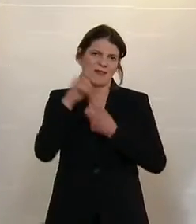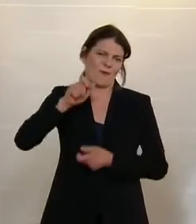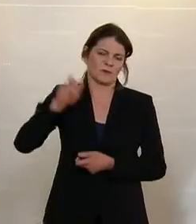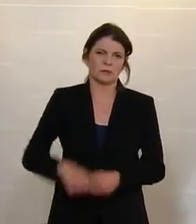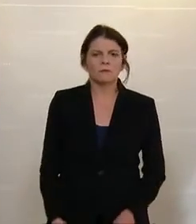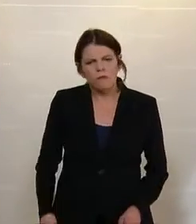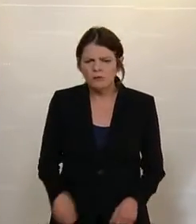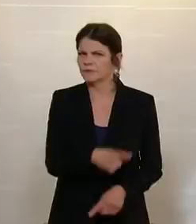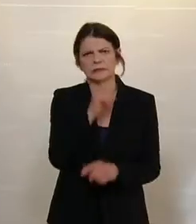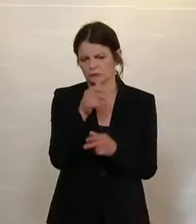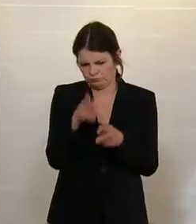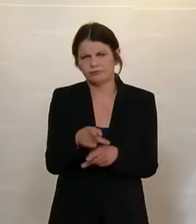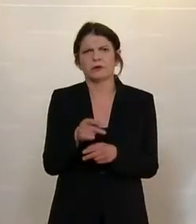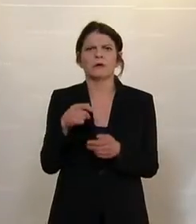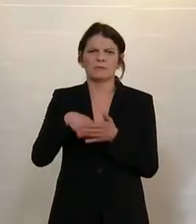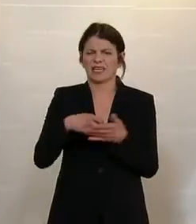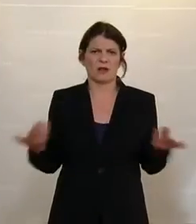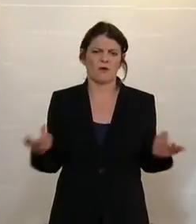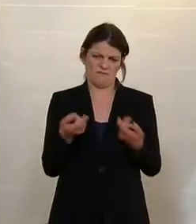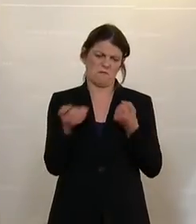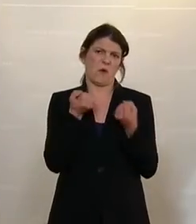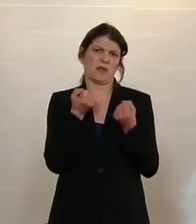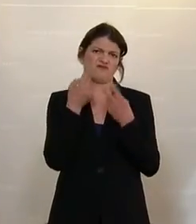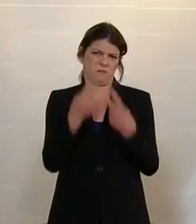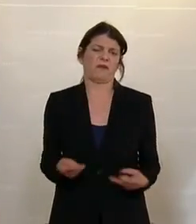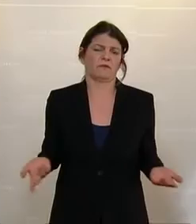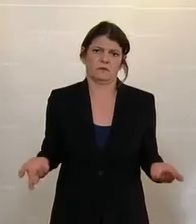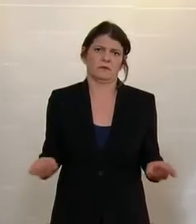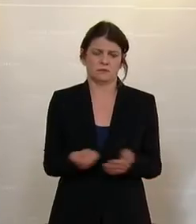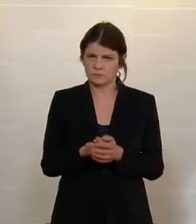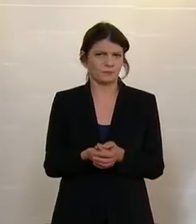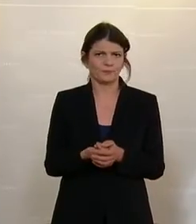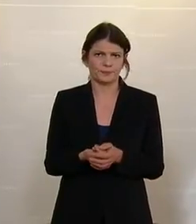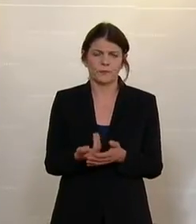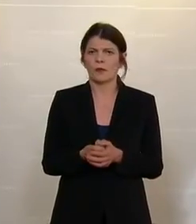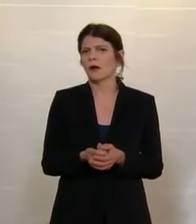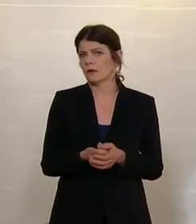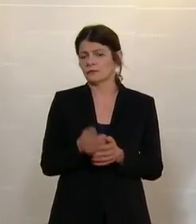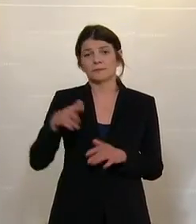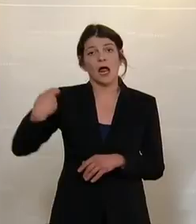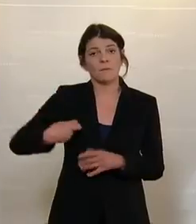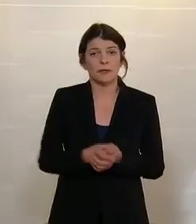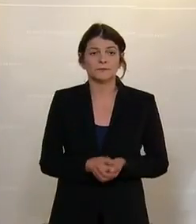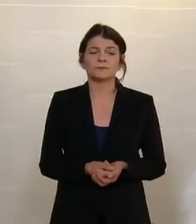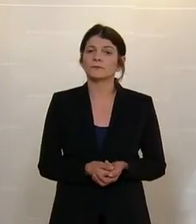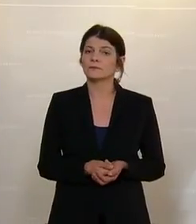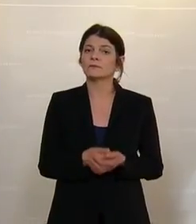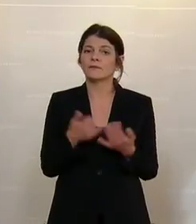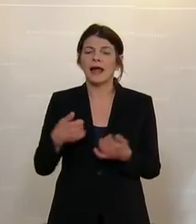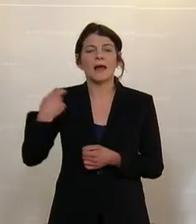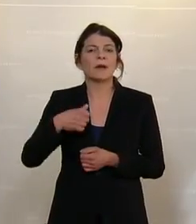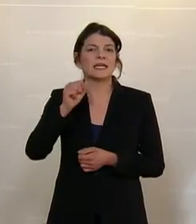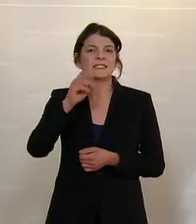ist keine tatsächliche Berichtigung, Herr Abgeordneter. Aber gemeldet hätte er sich dafür, Philipp Schrangl, FPÖ, mit einer tatsächlichen